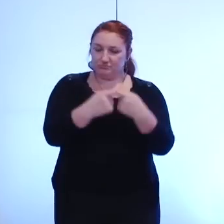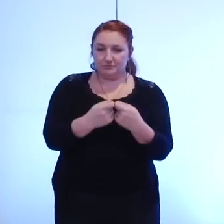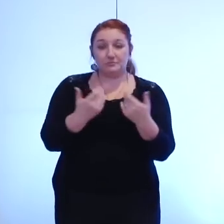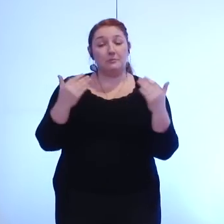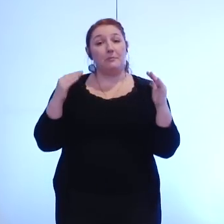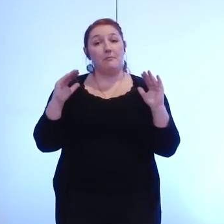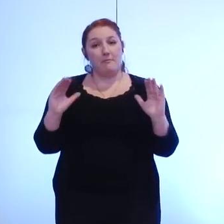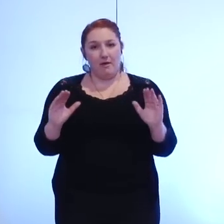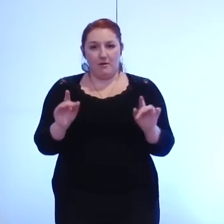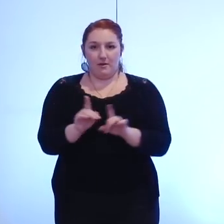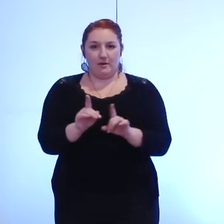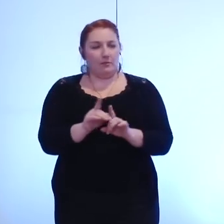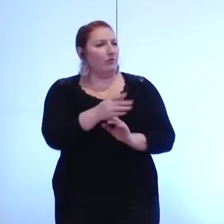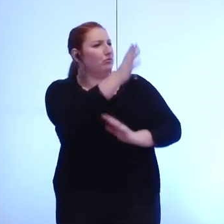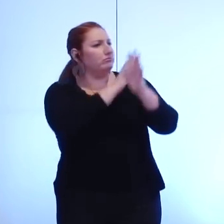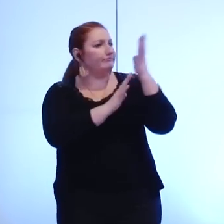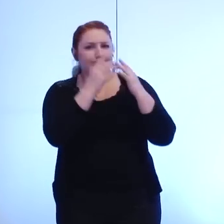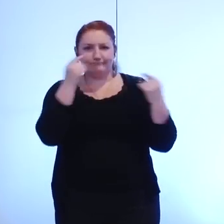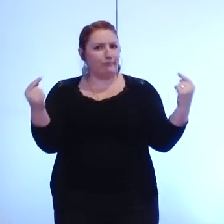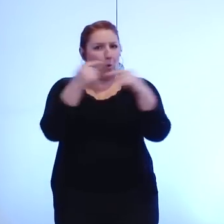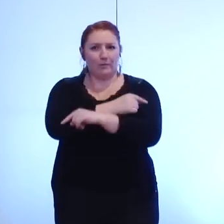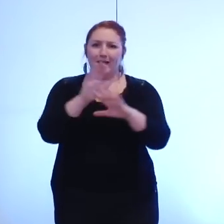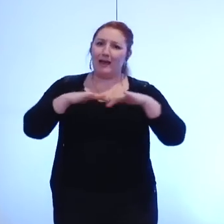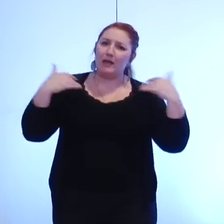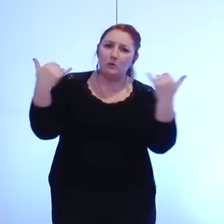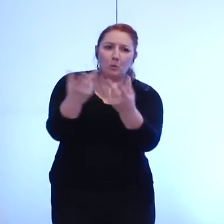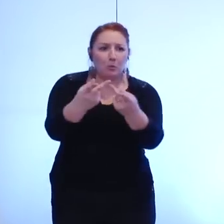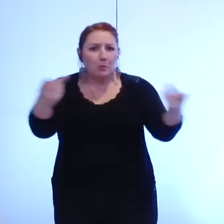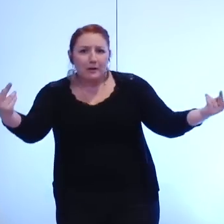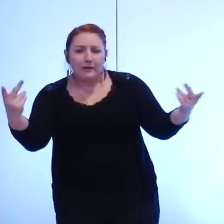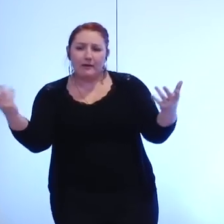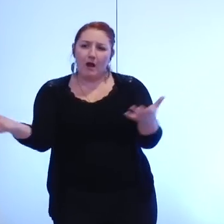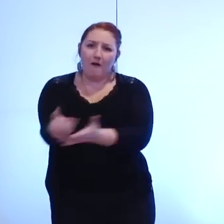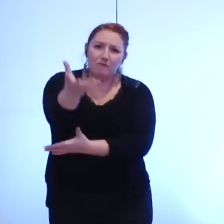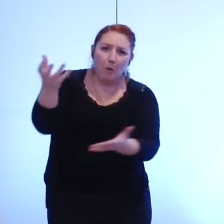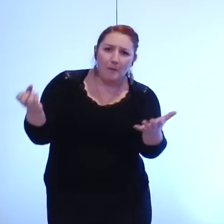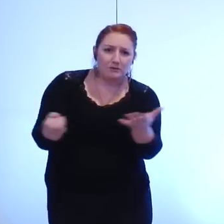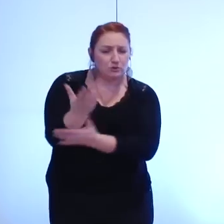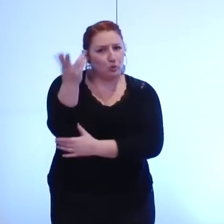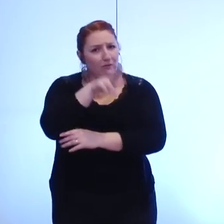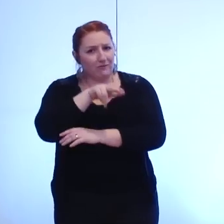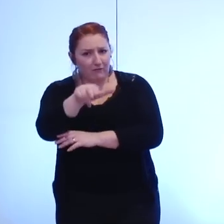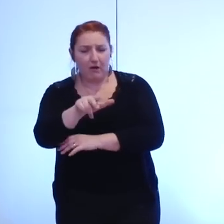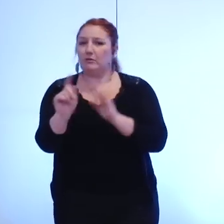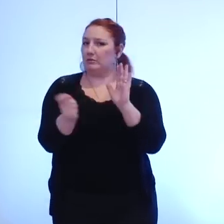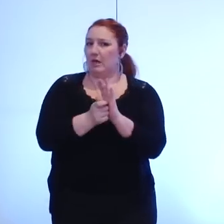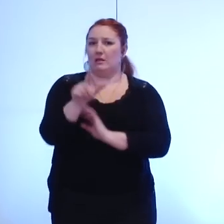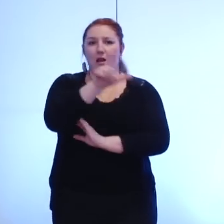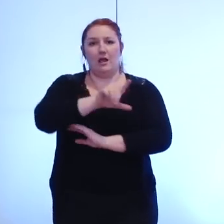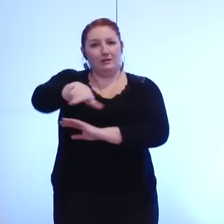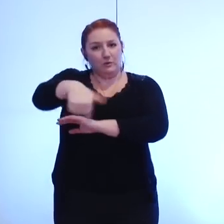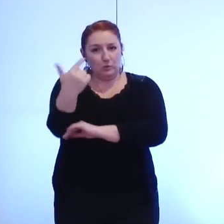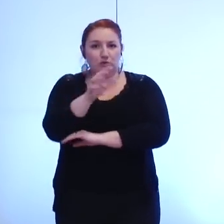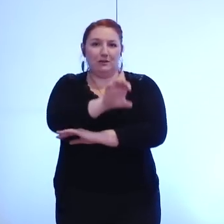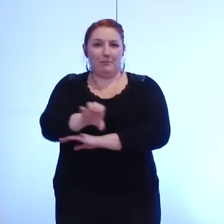contrairement plutôt à ce que vous laissez entendre, de réunions publiques d'information. Ces réunions se tiendront les lundis 12, mercredi